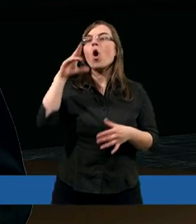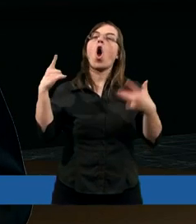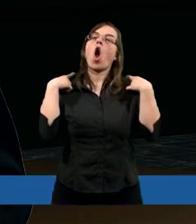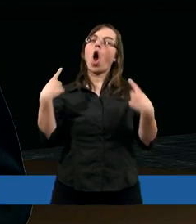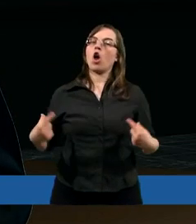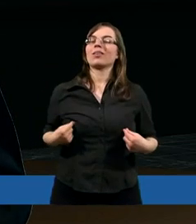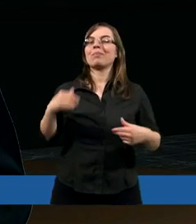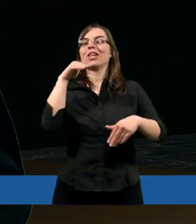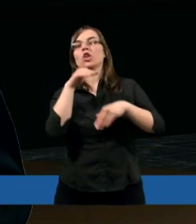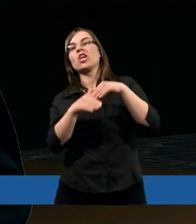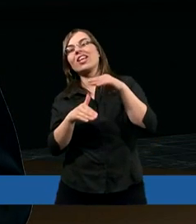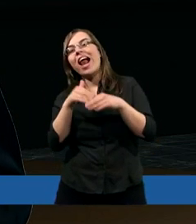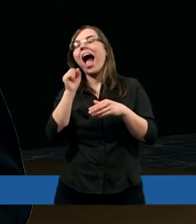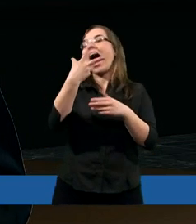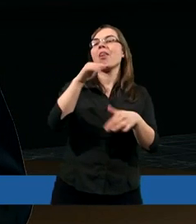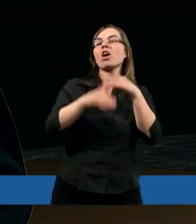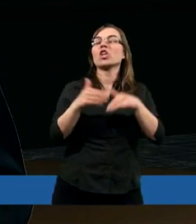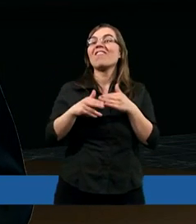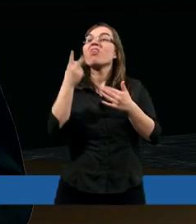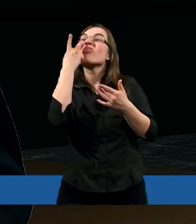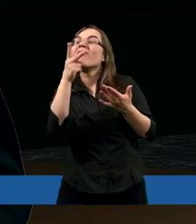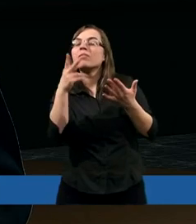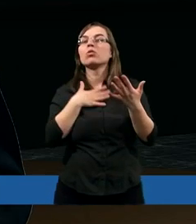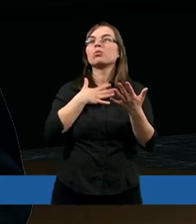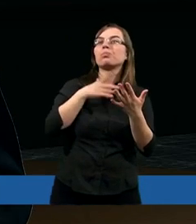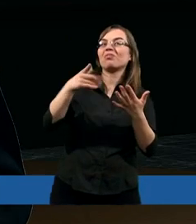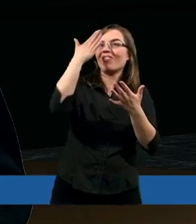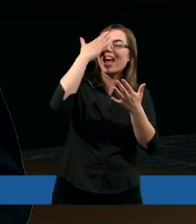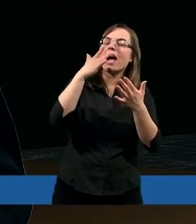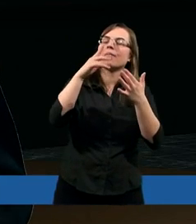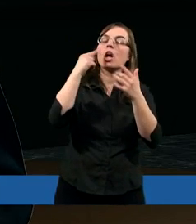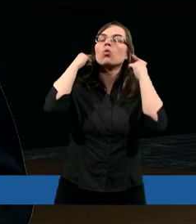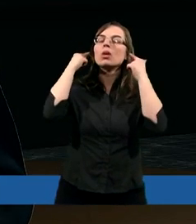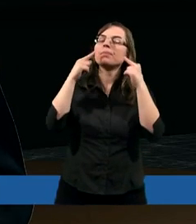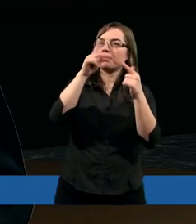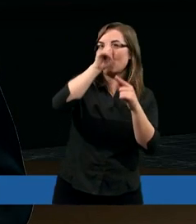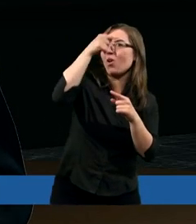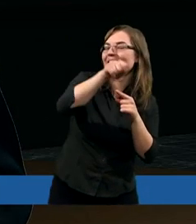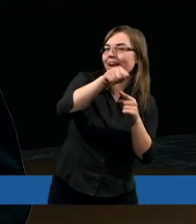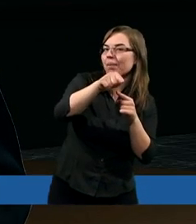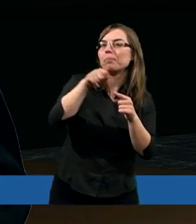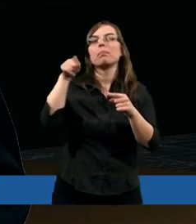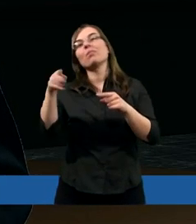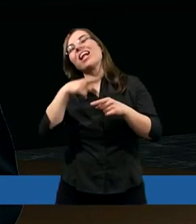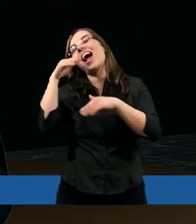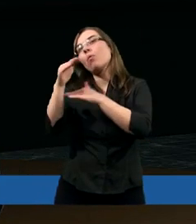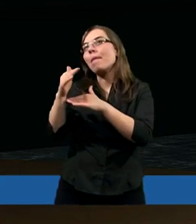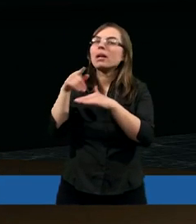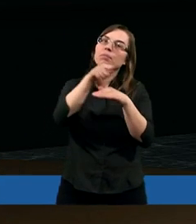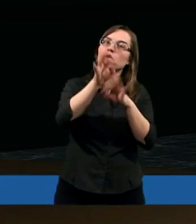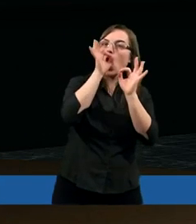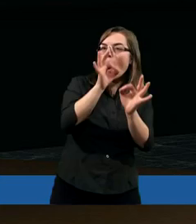życzliwej od osoby nieżyczliwej, od osoby podstępnej, zakłamanej. I to